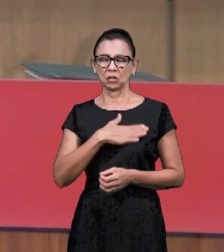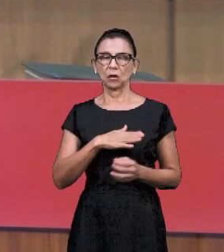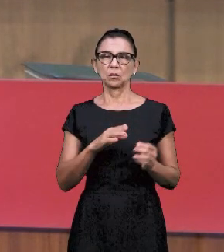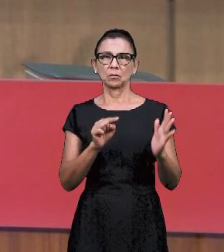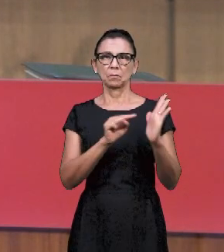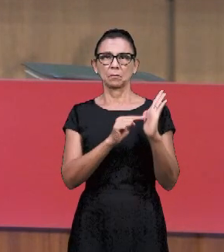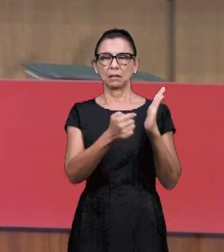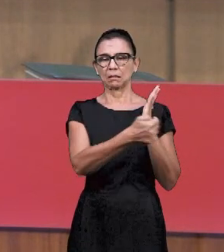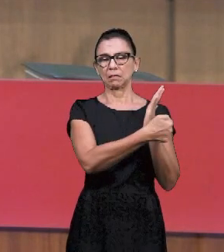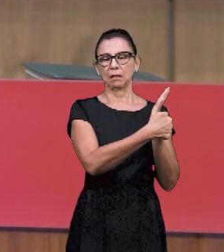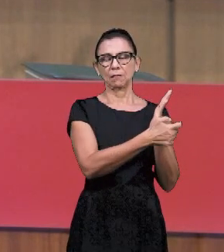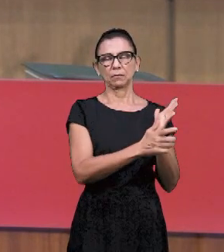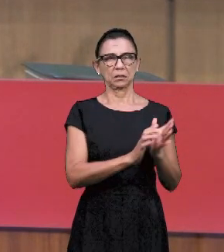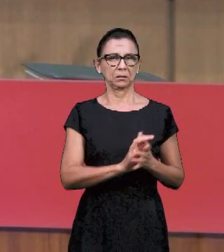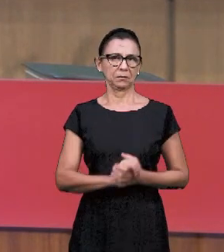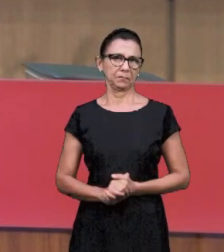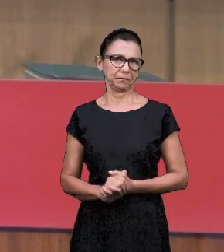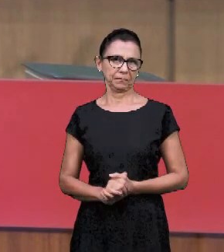метафоры.